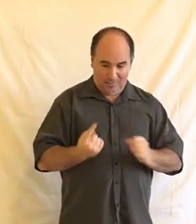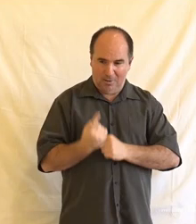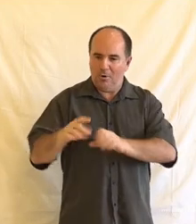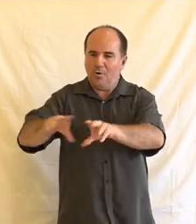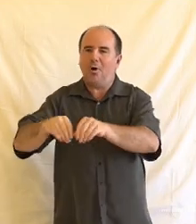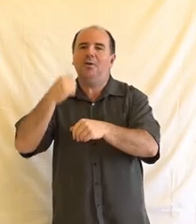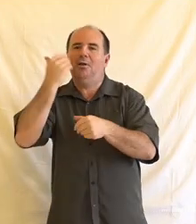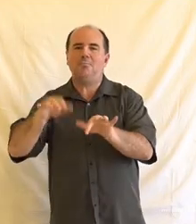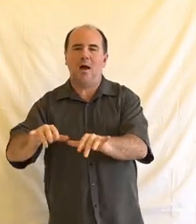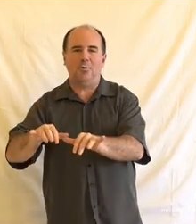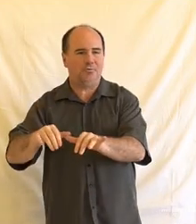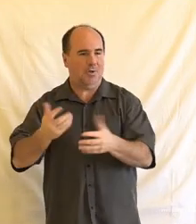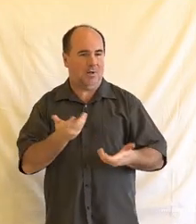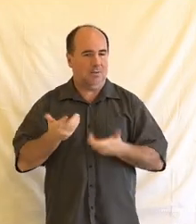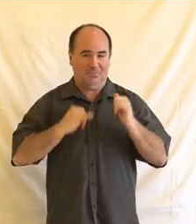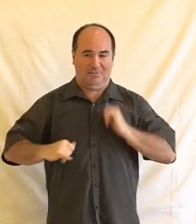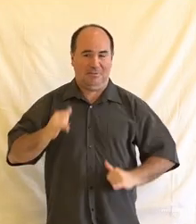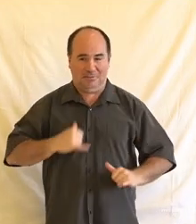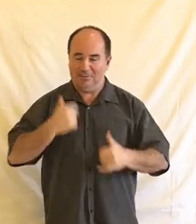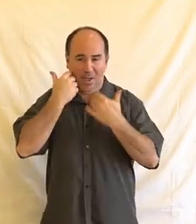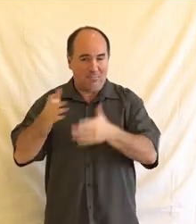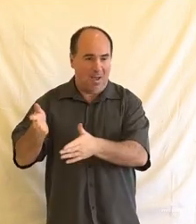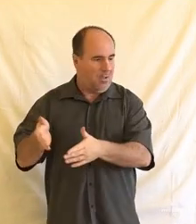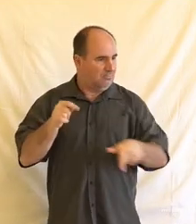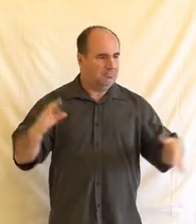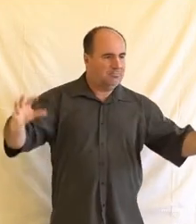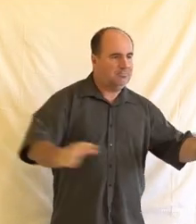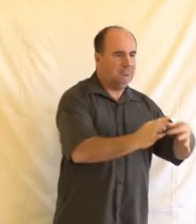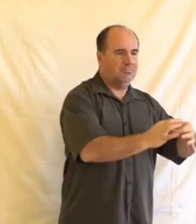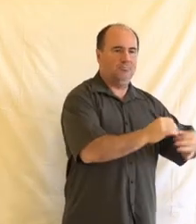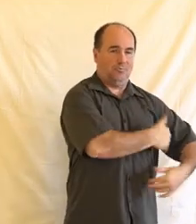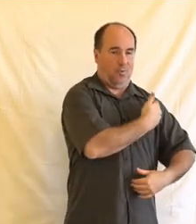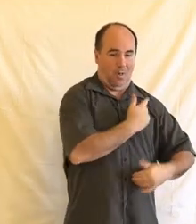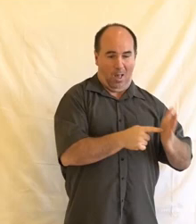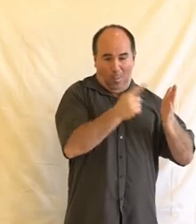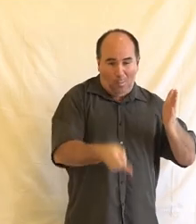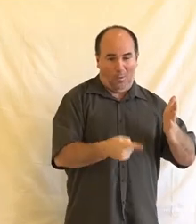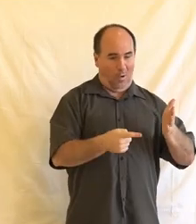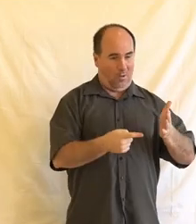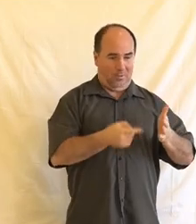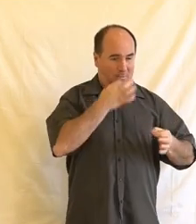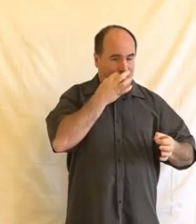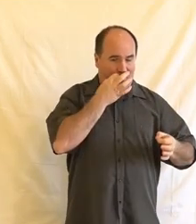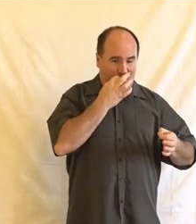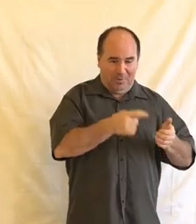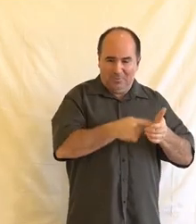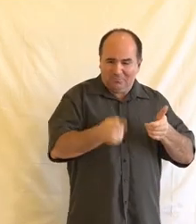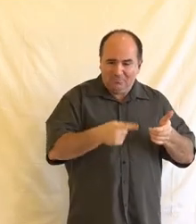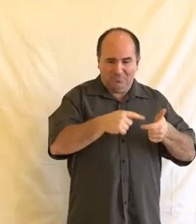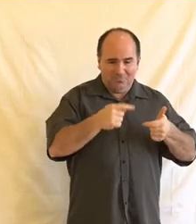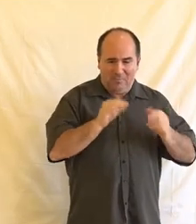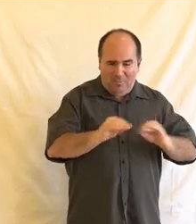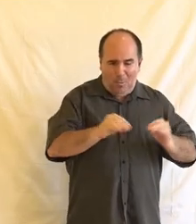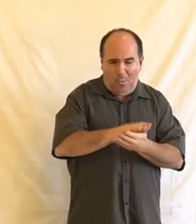vzdělání už je jedním ze základních lidských práv. znamená vlastně v důsledku té nerovnováhy v přístupu k té stejné technologii,